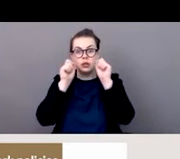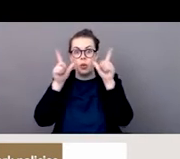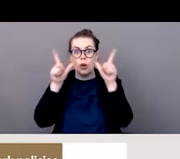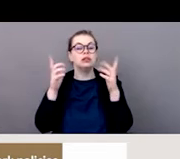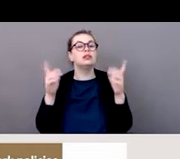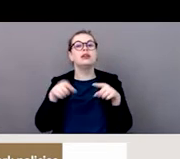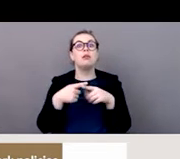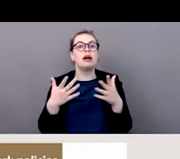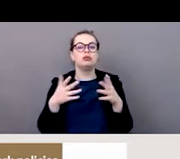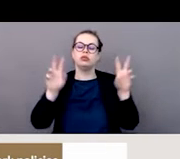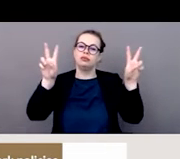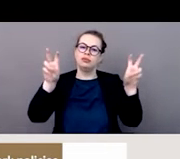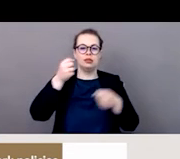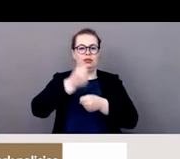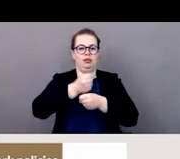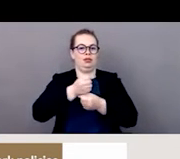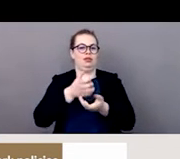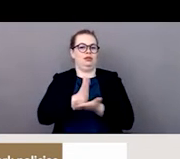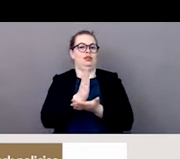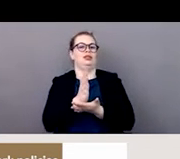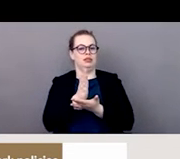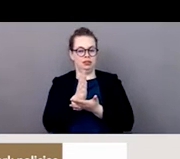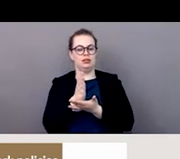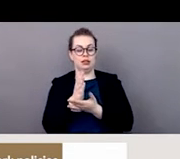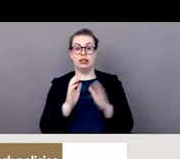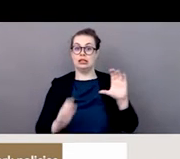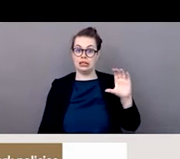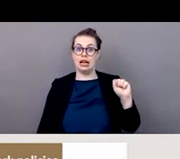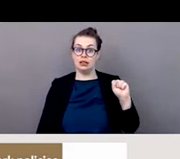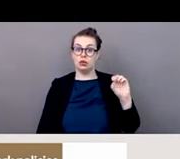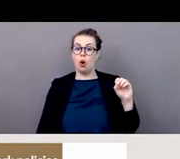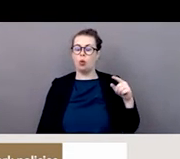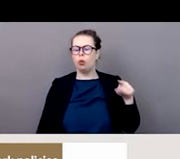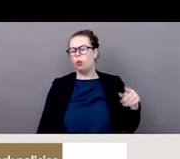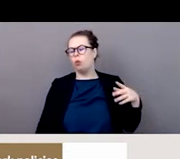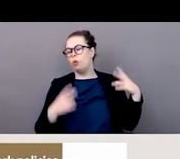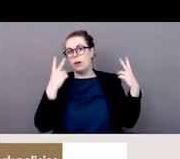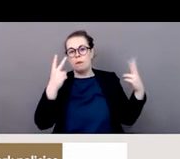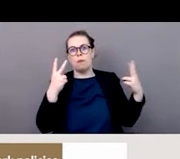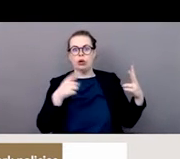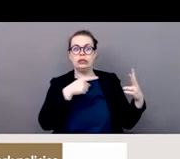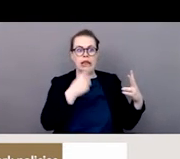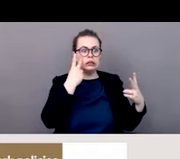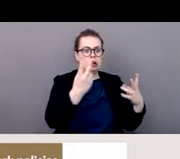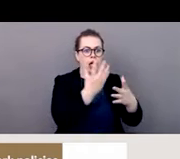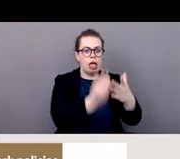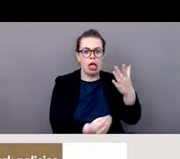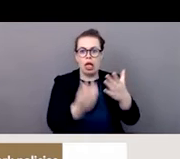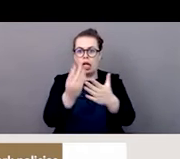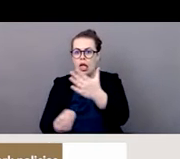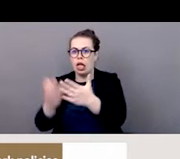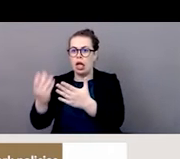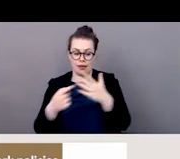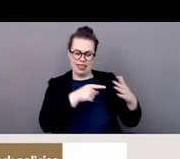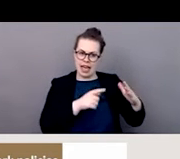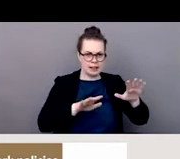de sensibilisation sur les droits des travailleurs. Donc, nous avons assisté que les ONG ont joué un rôle clé sur ce contexte